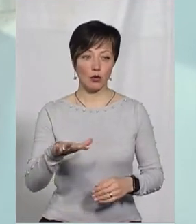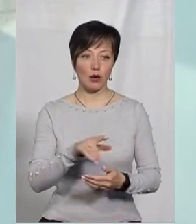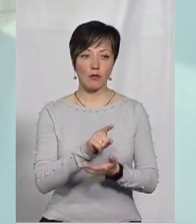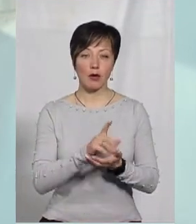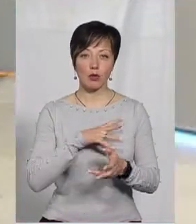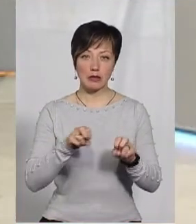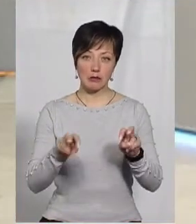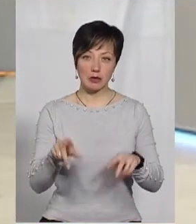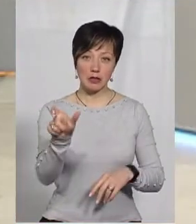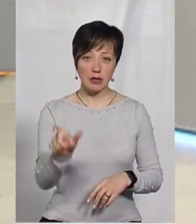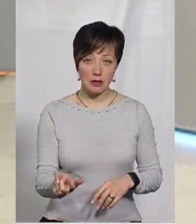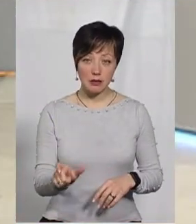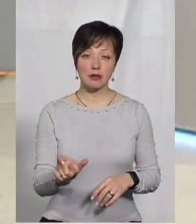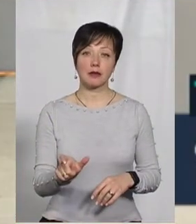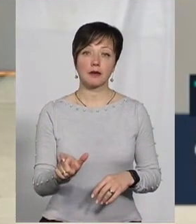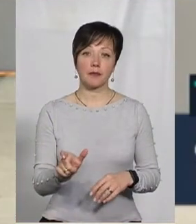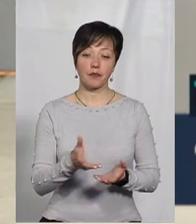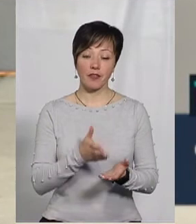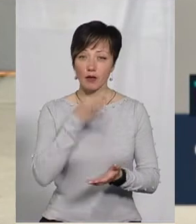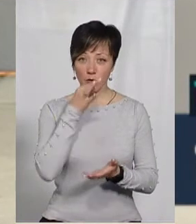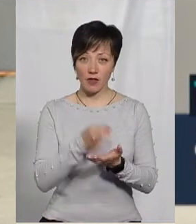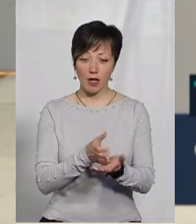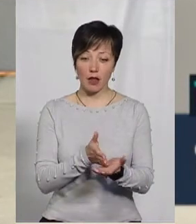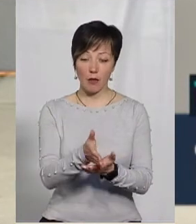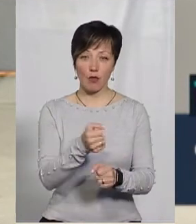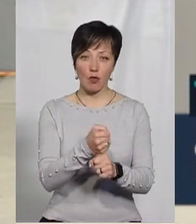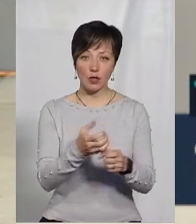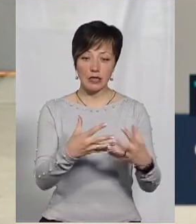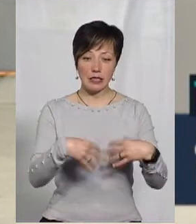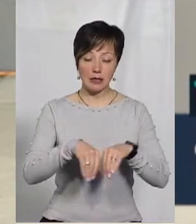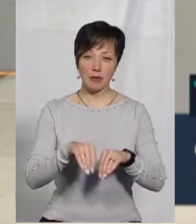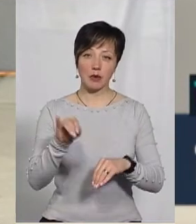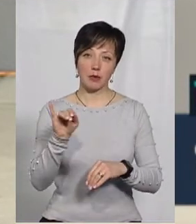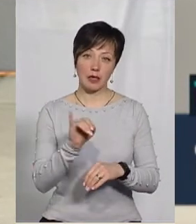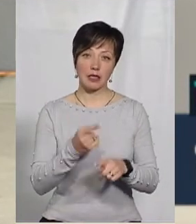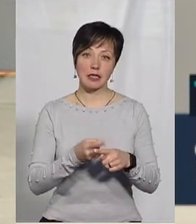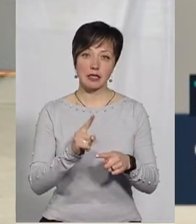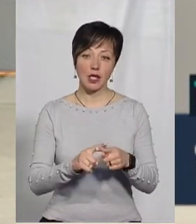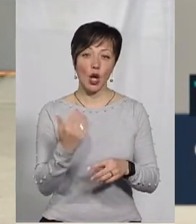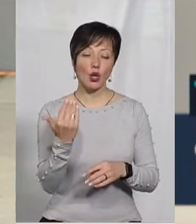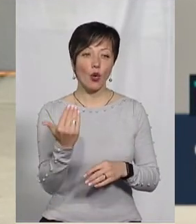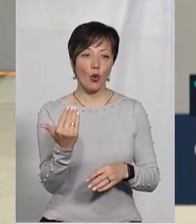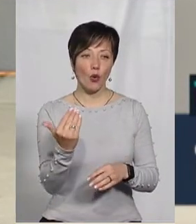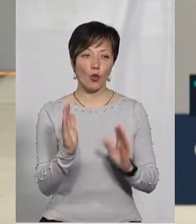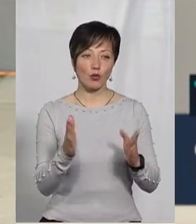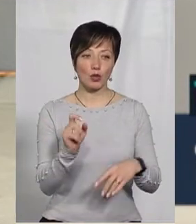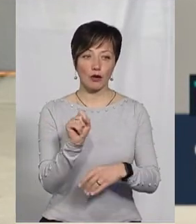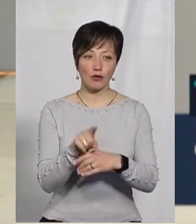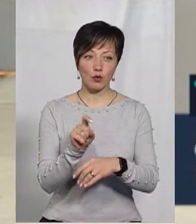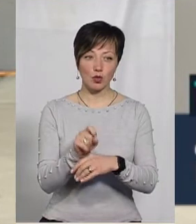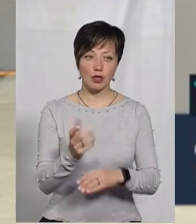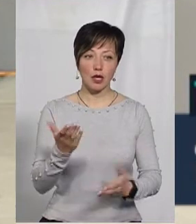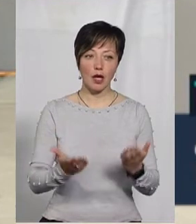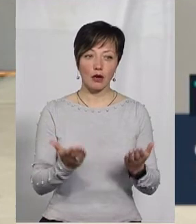спеціаліст, який відповідає за напрямок роботи з сім'ями, і це вже його буде функція,